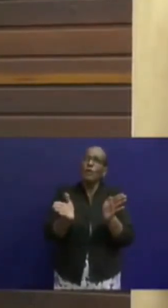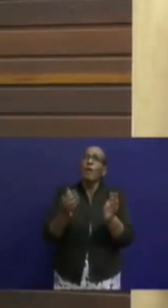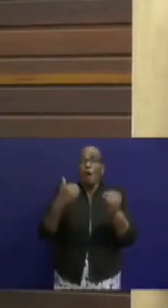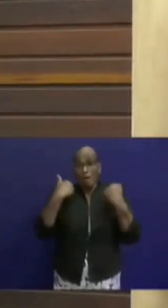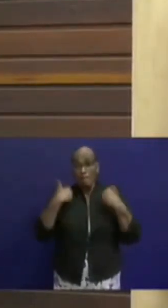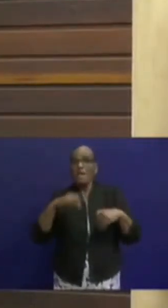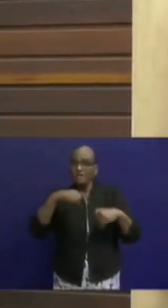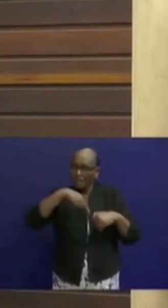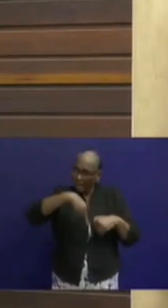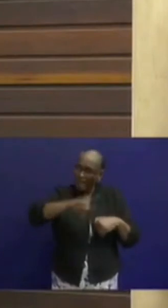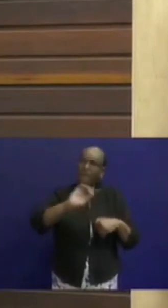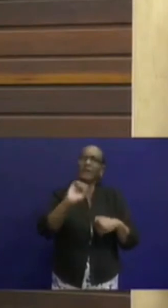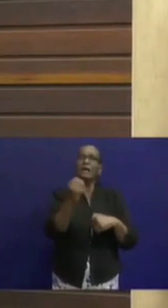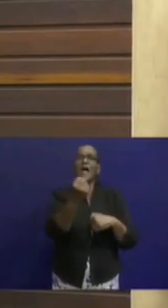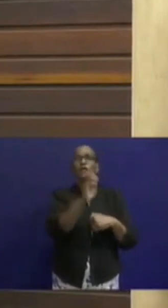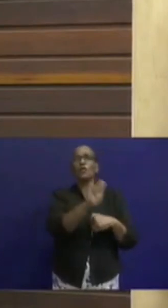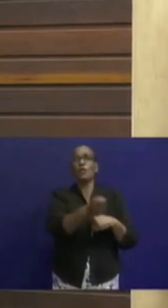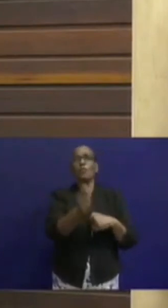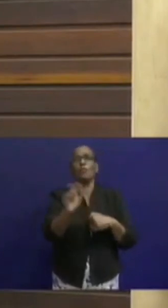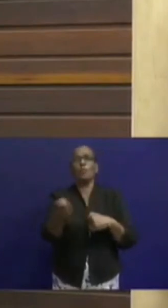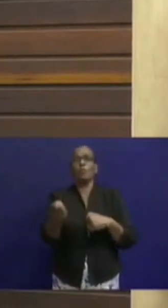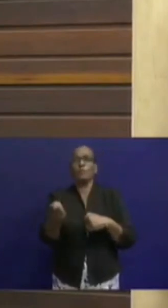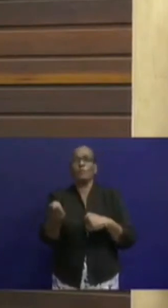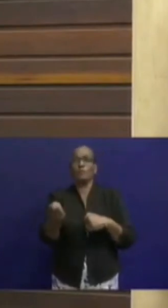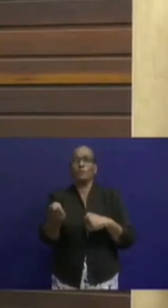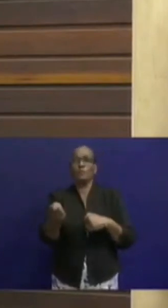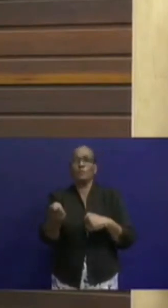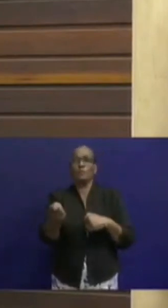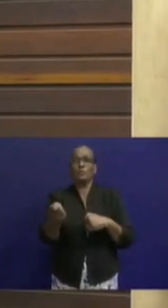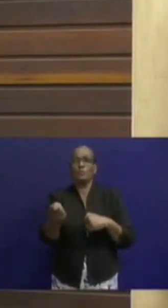in de gelegenheid te stellen om toch hun inkopen te kunnen doen.